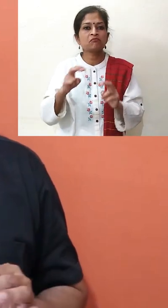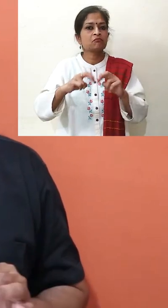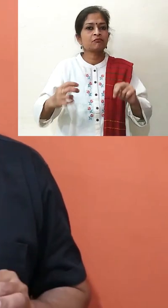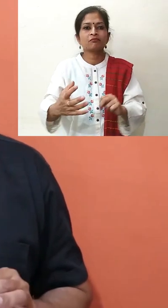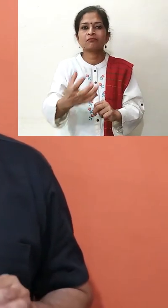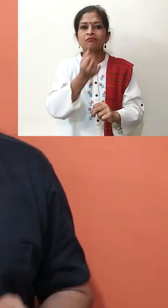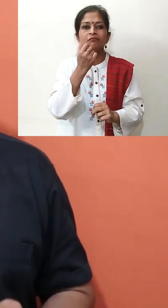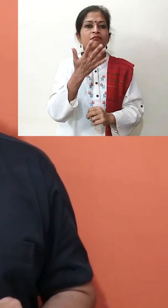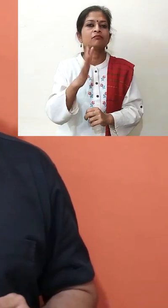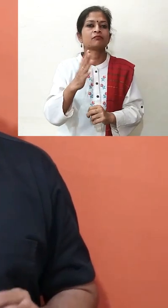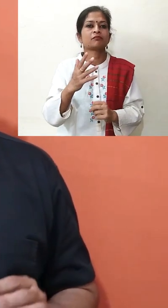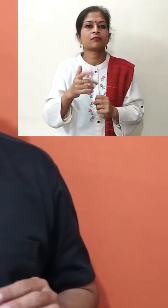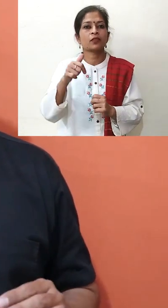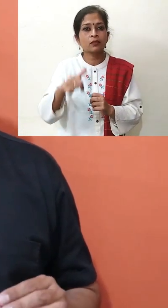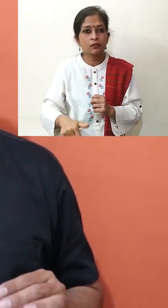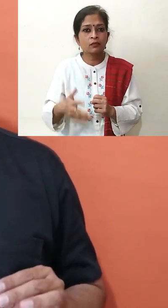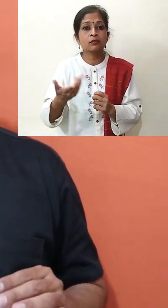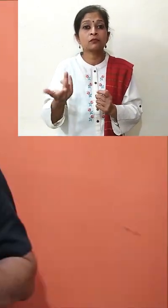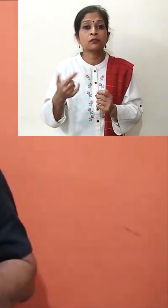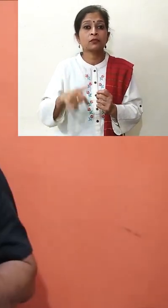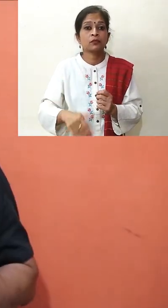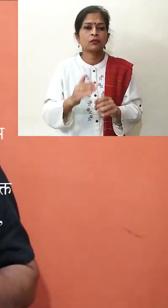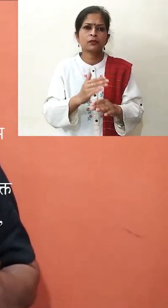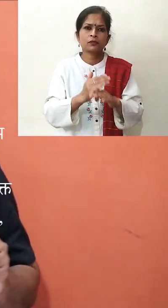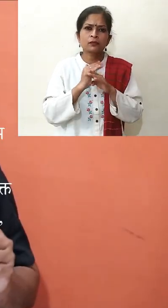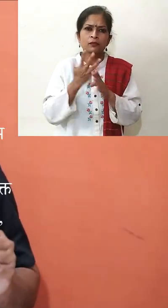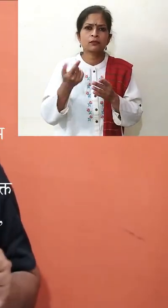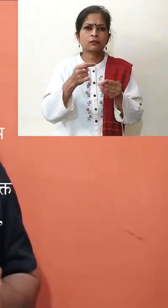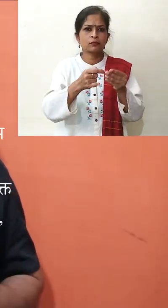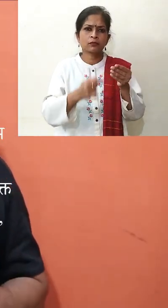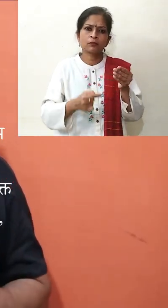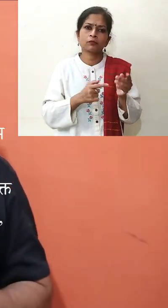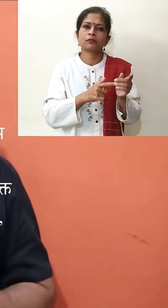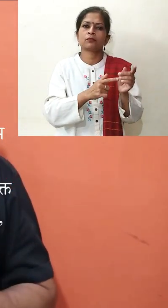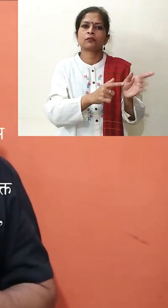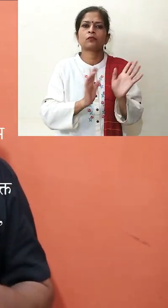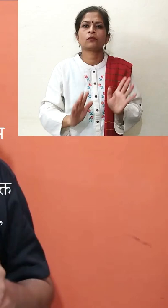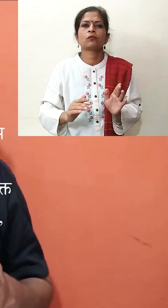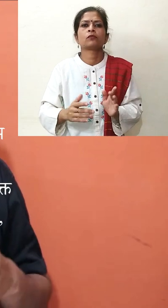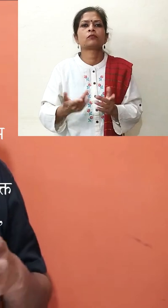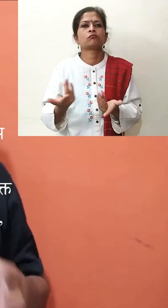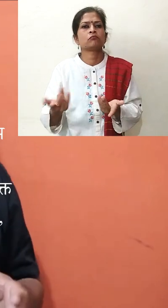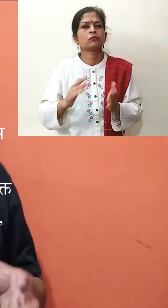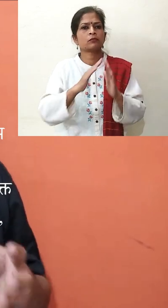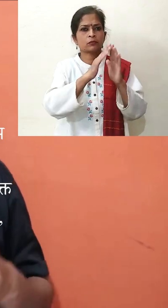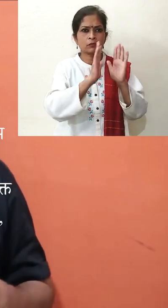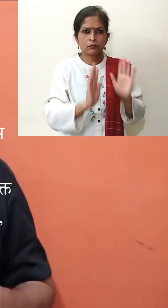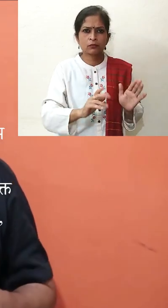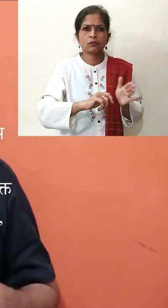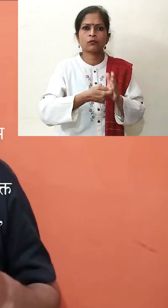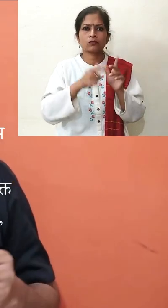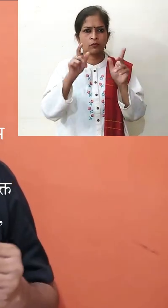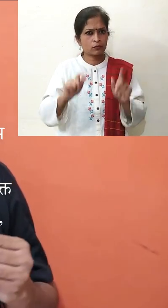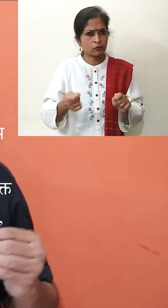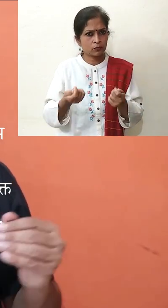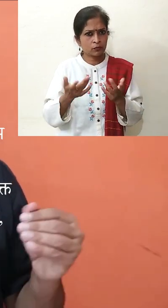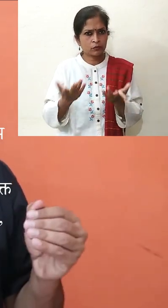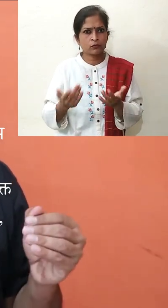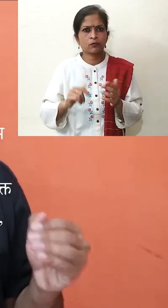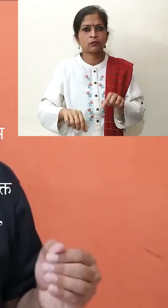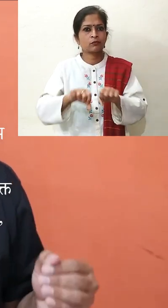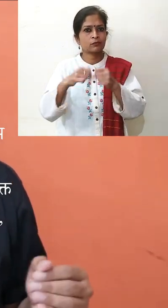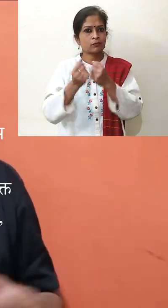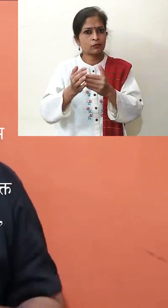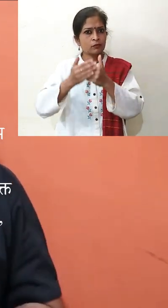परमानिक तत्य उपलब्द नहीं है, तो इसलिए बचाव है उसके उपर उपाय करने चाहिए कि भी हमें घर में रहना है, लॉकडाउन में रहना है,